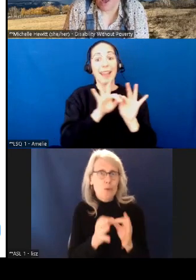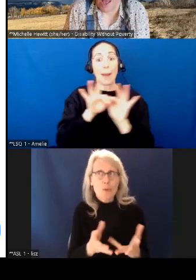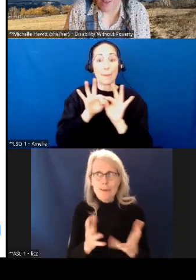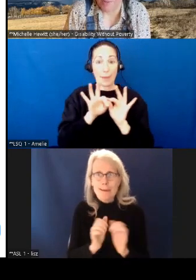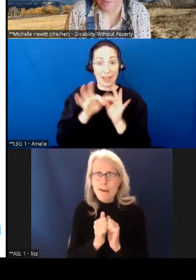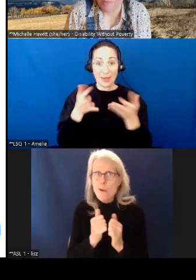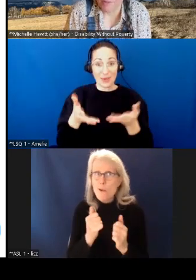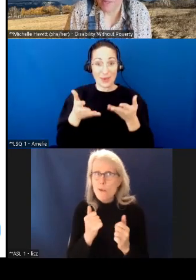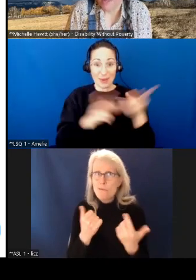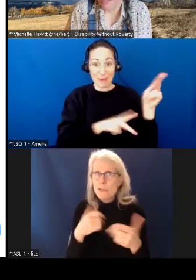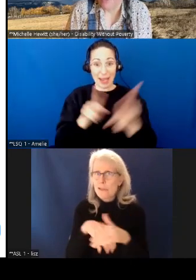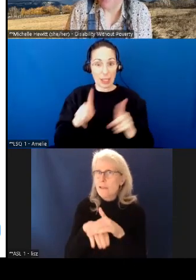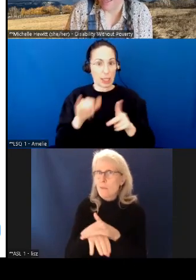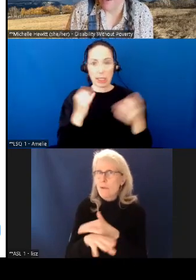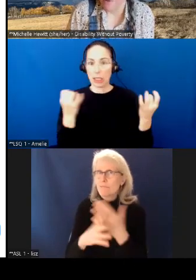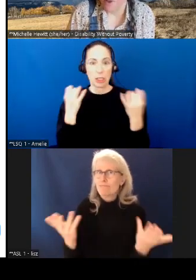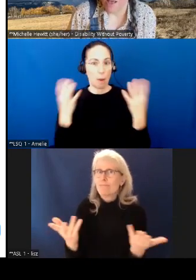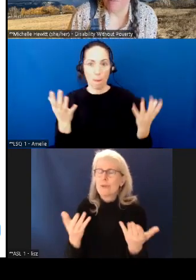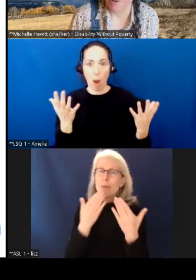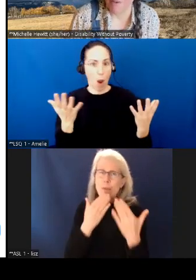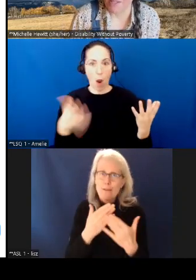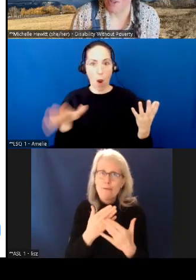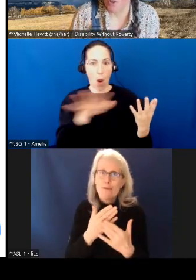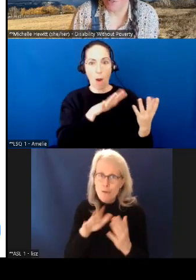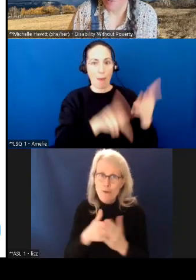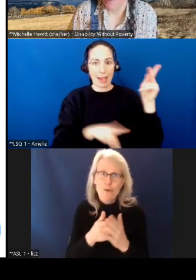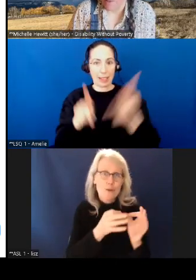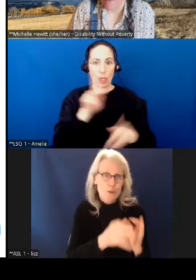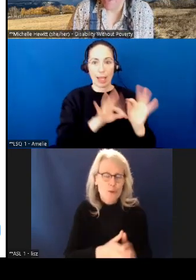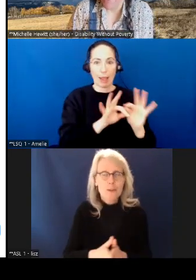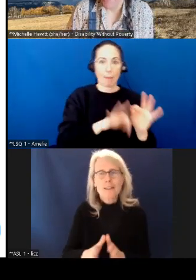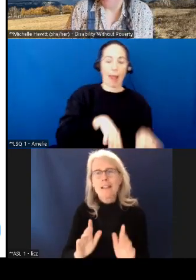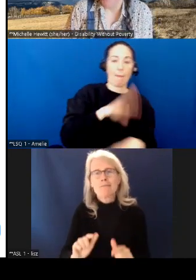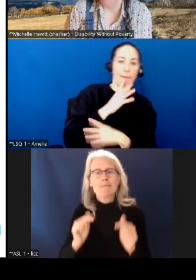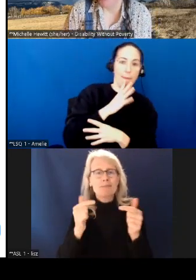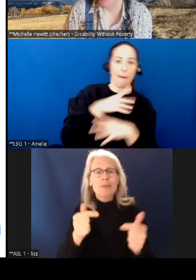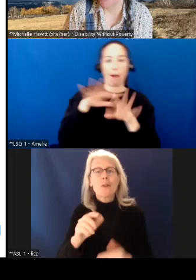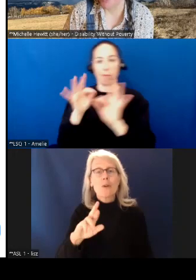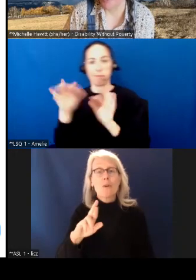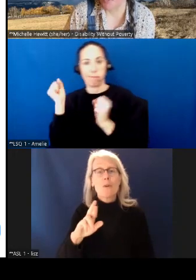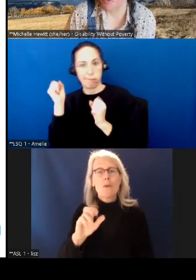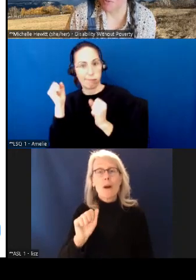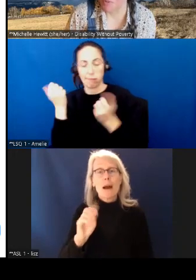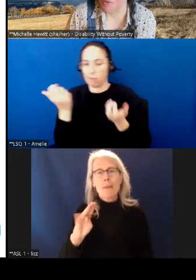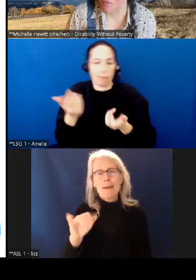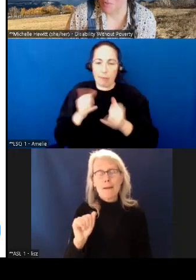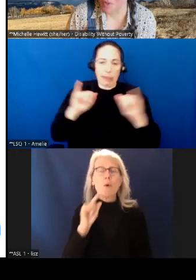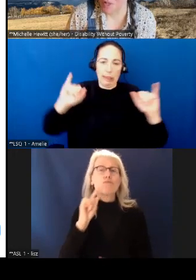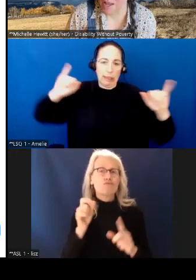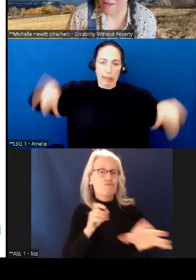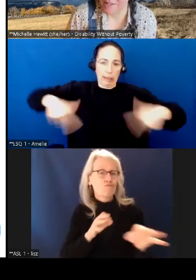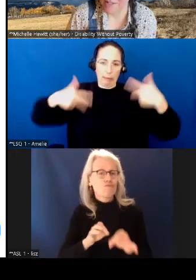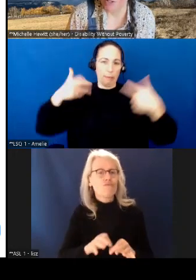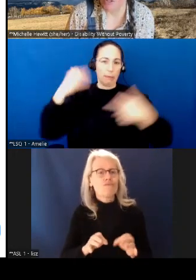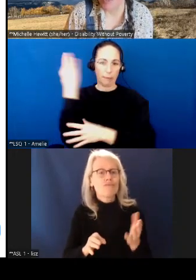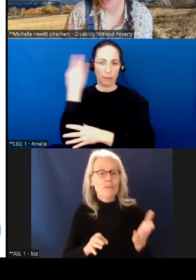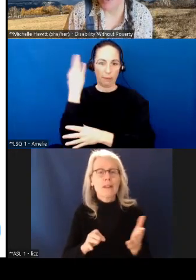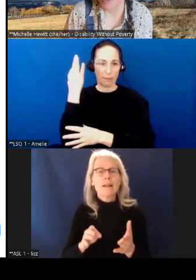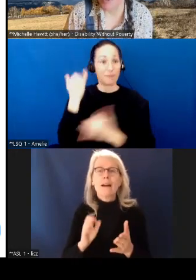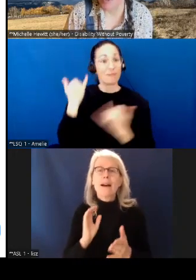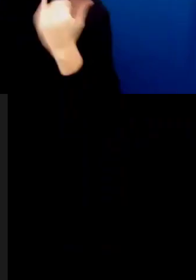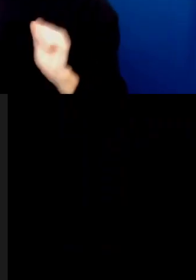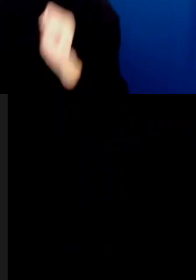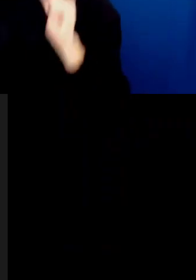interprètes aujourd'hui parce que sans eux et elles, le webinaire ne serait pas possible. Alors, maintenant, je vais donner la parole à Rabia